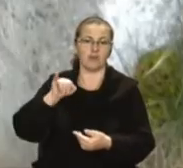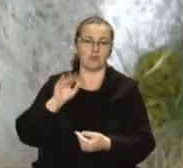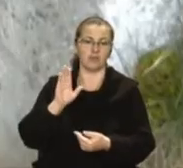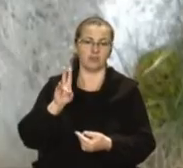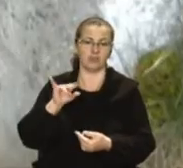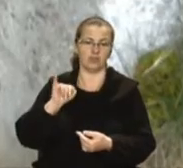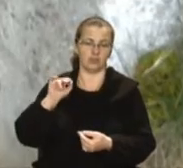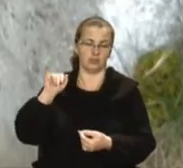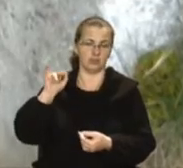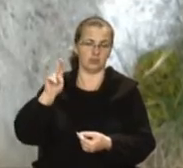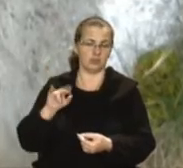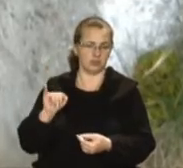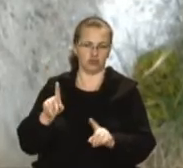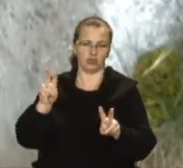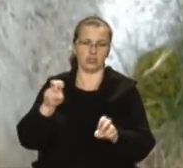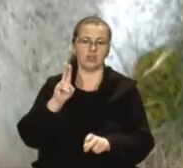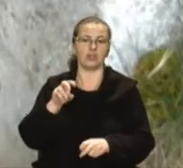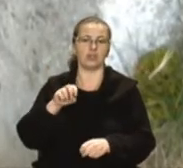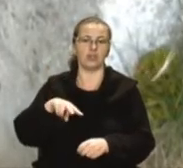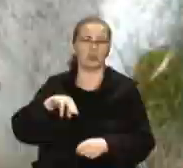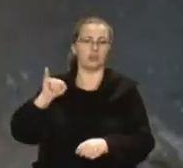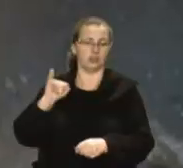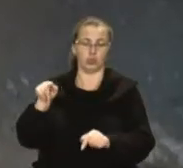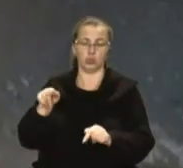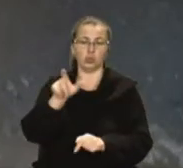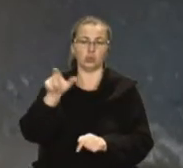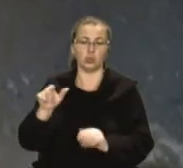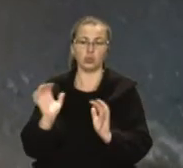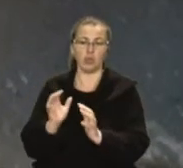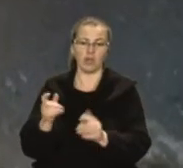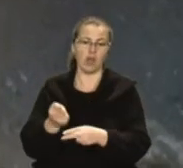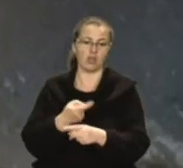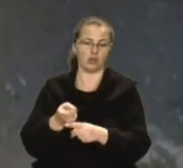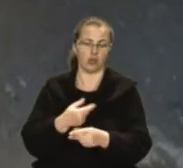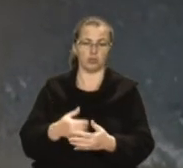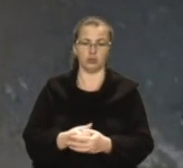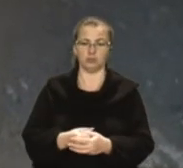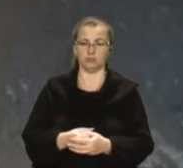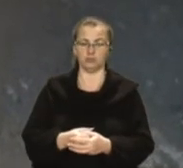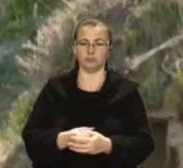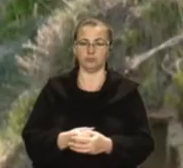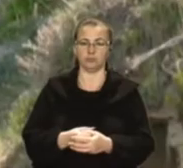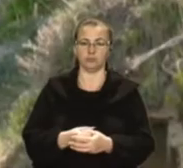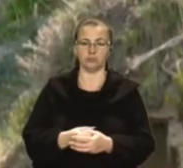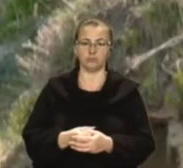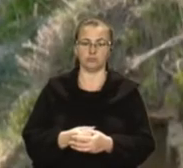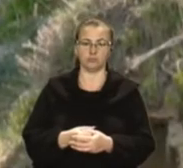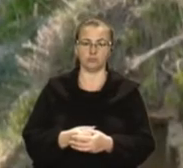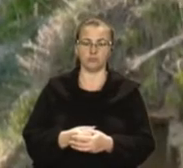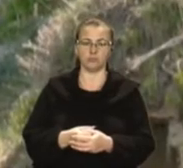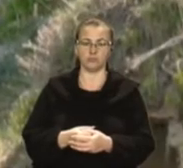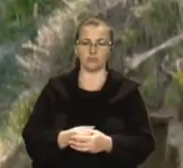що їх називають келіями. Це є півниці. Тут люди зберігають картоплю. І там, так, так,